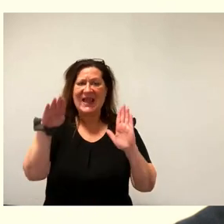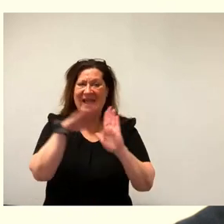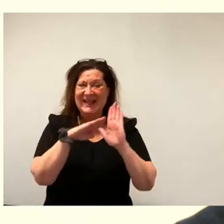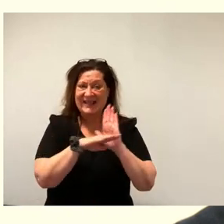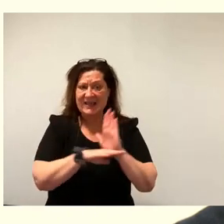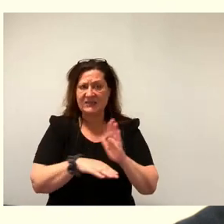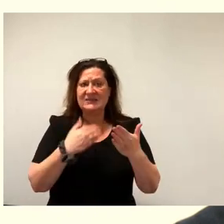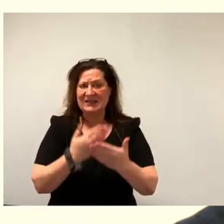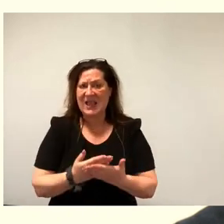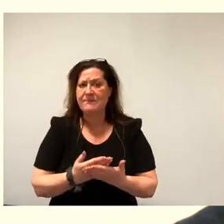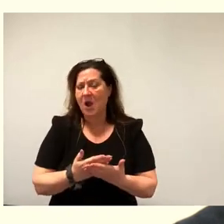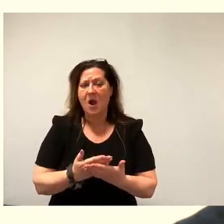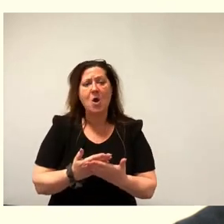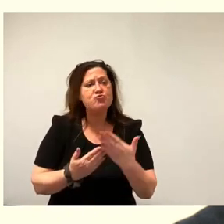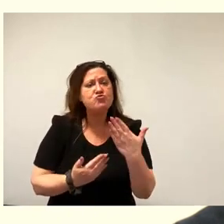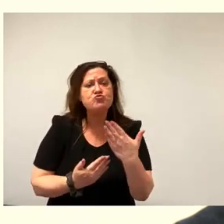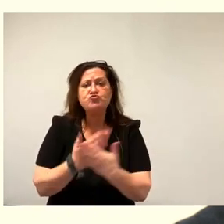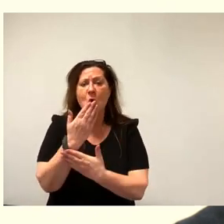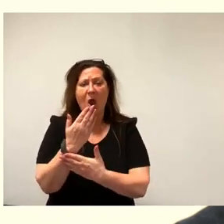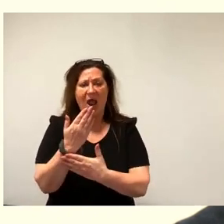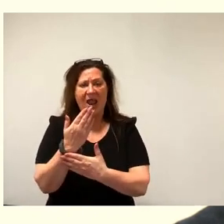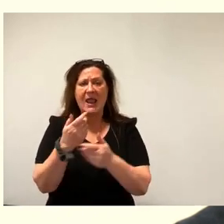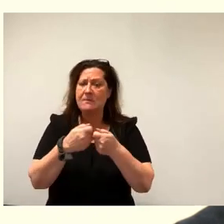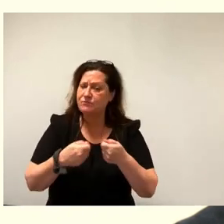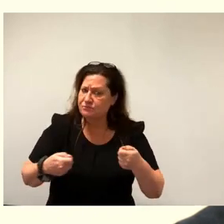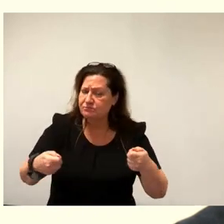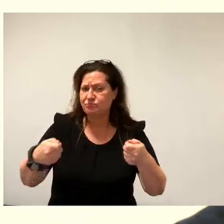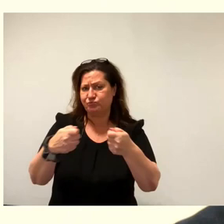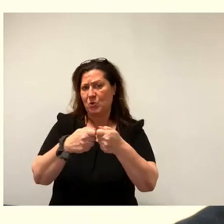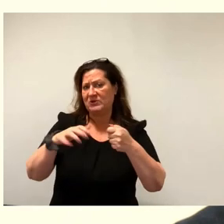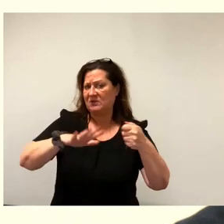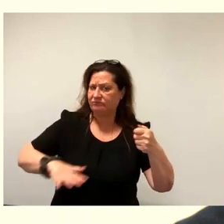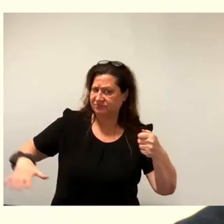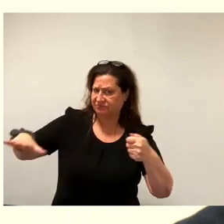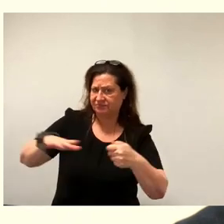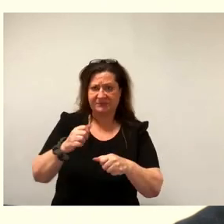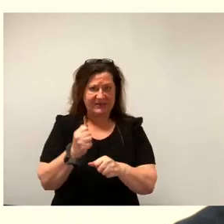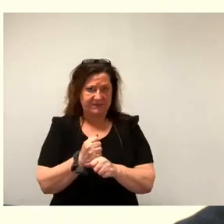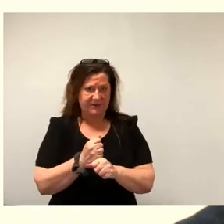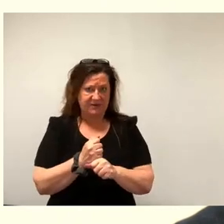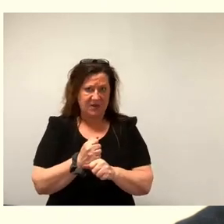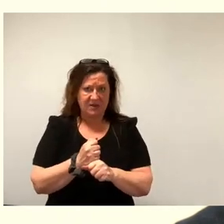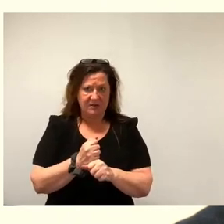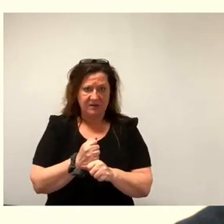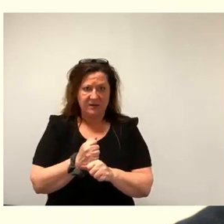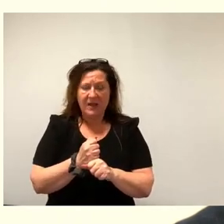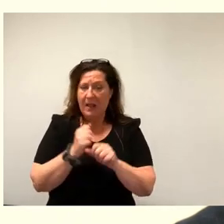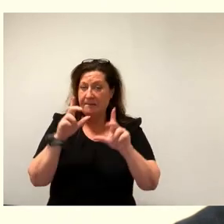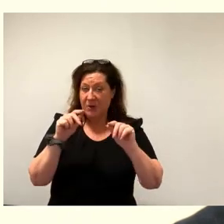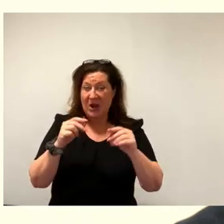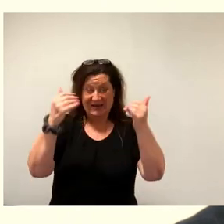eine neue Gesetzgebung bundesweit erlassen, in dem eine Pflicht der